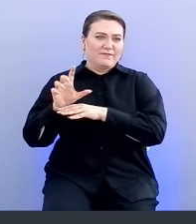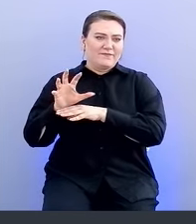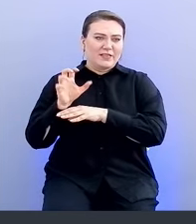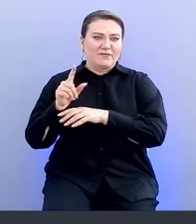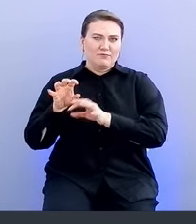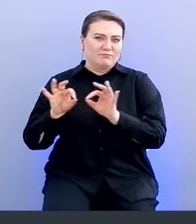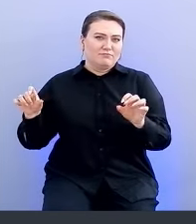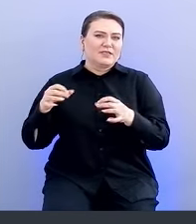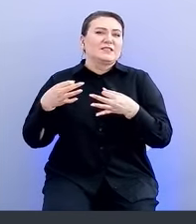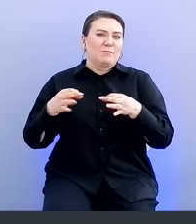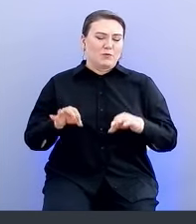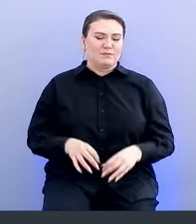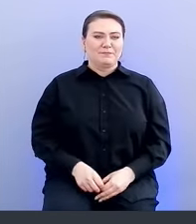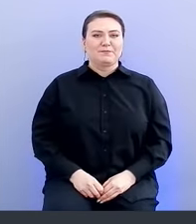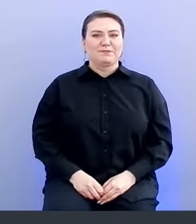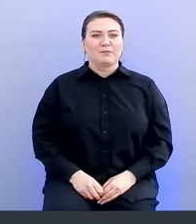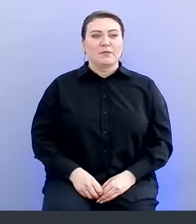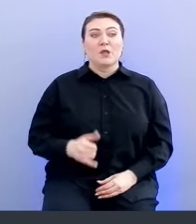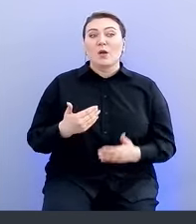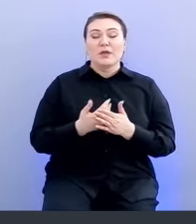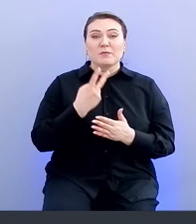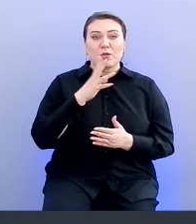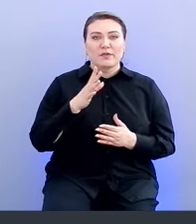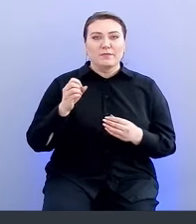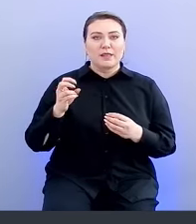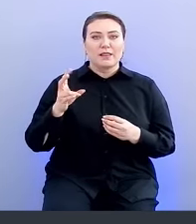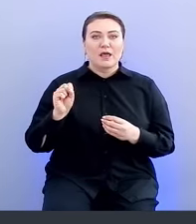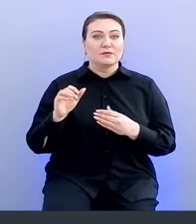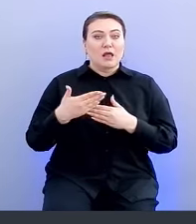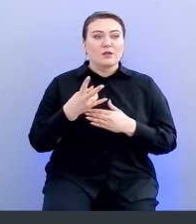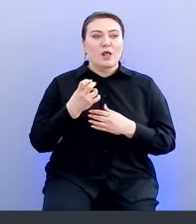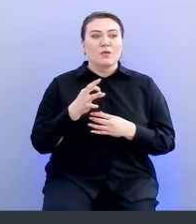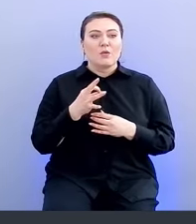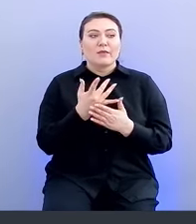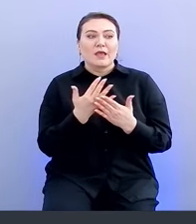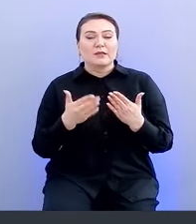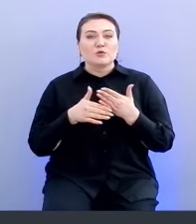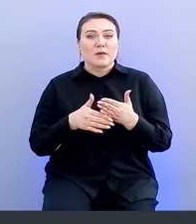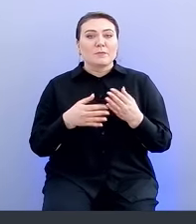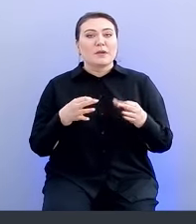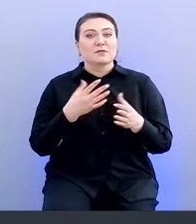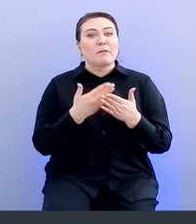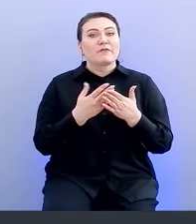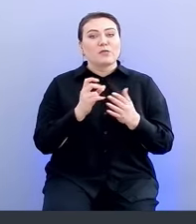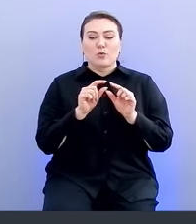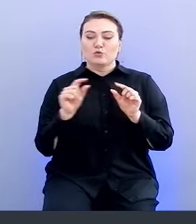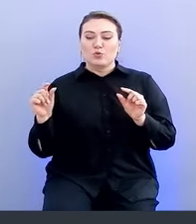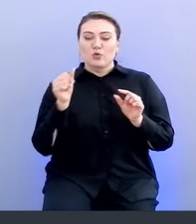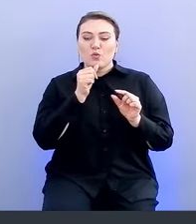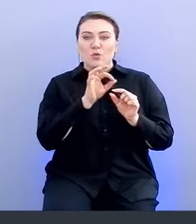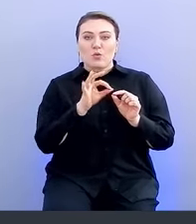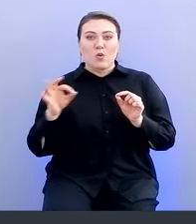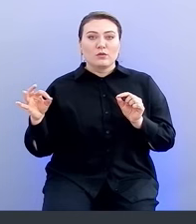Здесь, опять же, мы сейчас не увидим на слайде, но некоторые из инструментов позволяют показать не только строчку кода, но